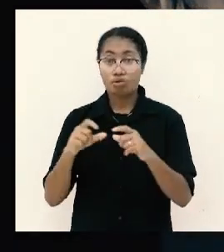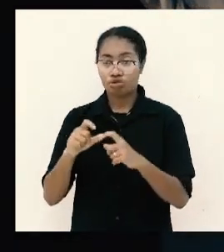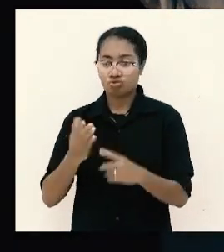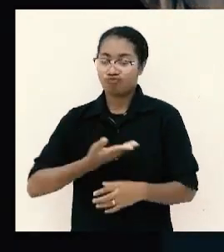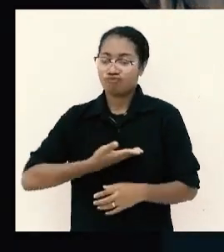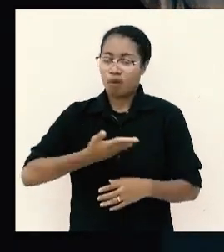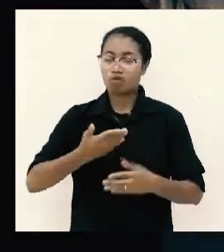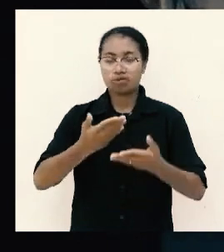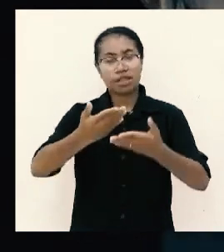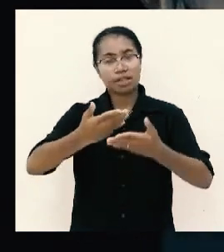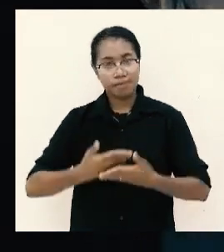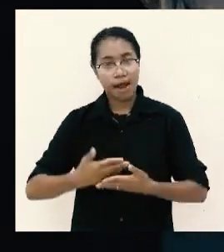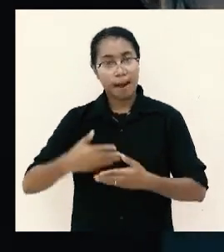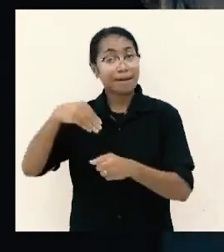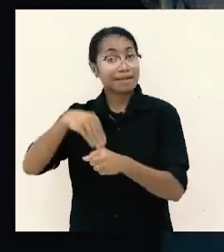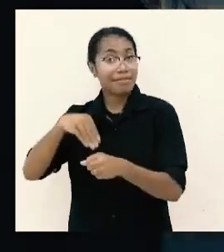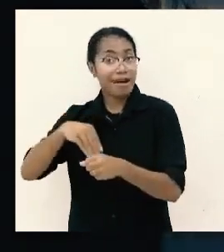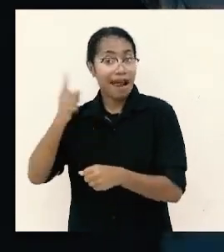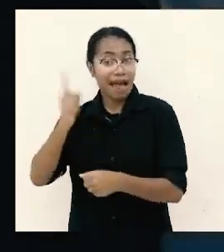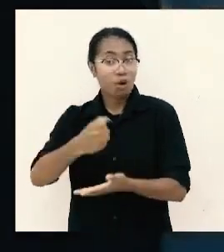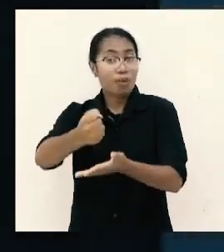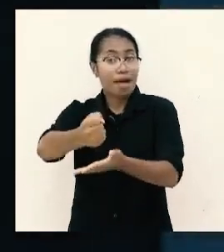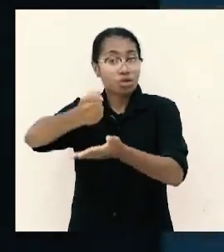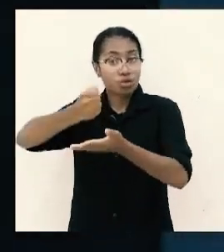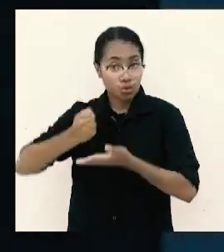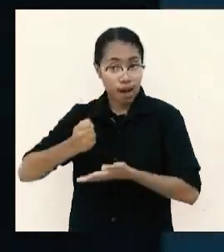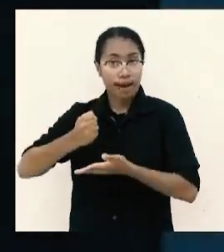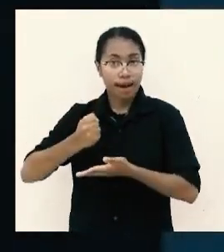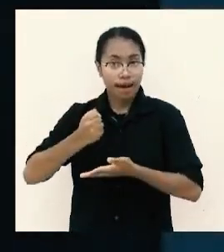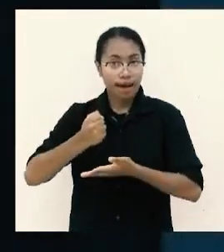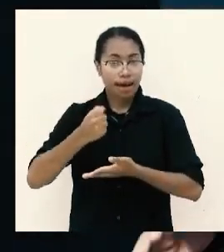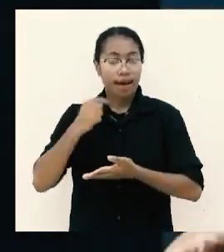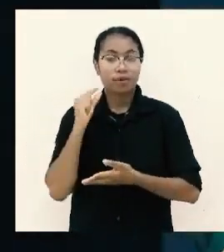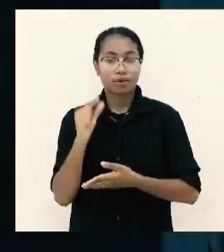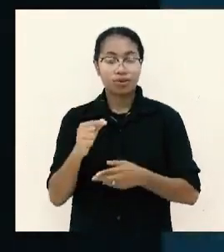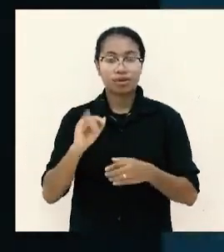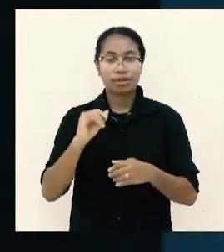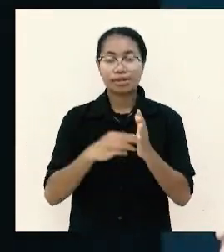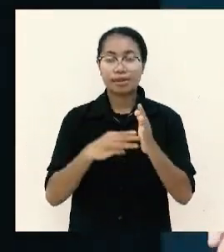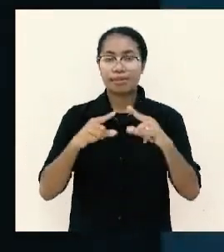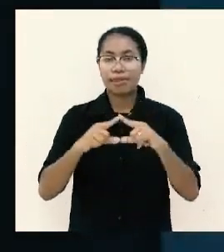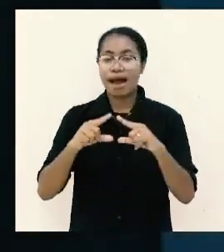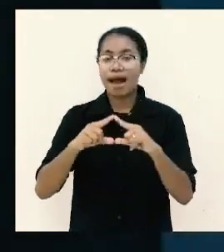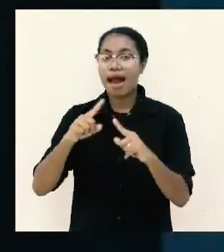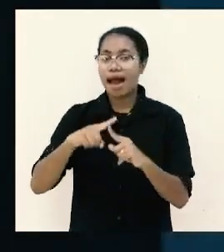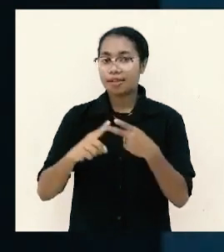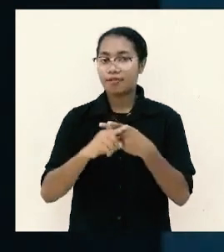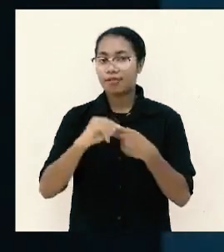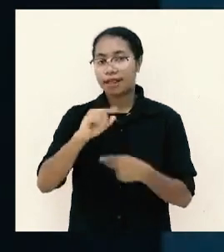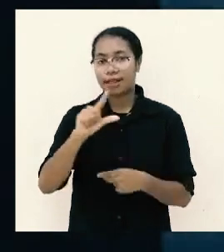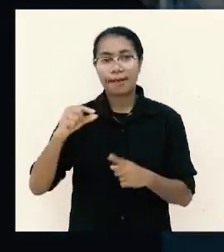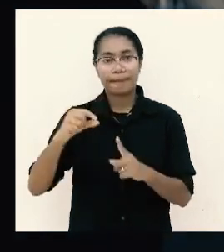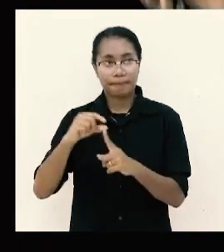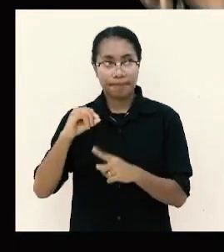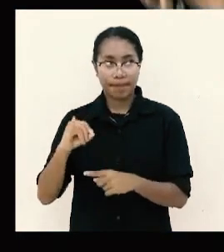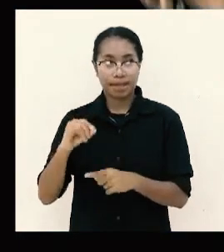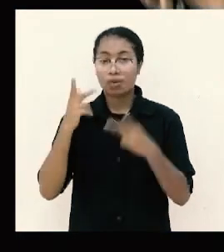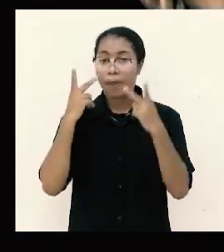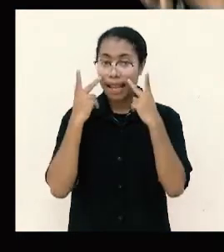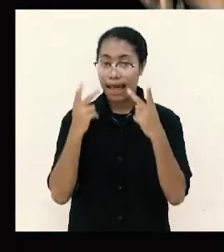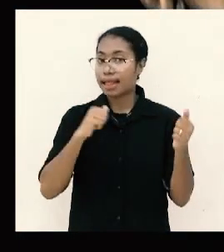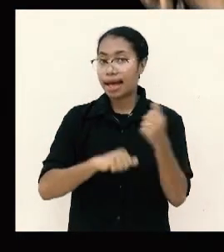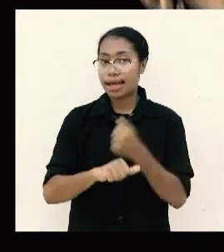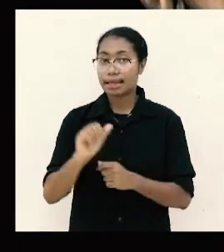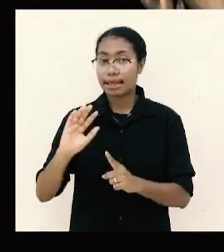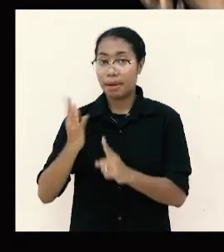persembahan atau bantuan dari jemaat Filipi itu mari perhatikan sejumlah ayat 15 kamu sendiri tahu